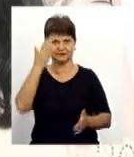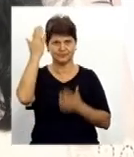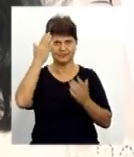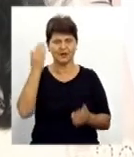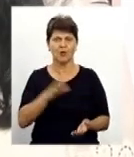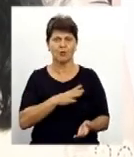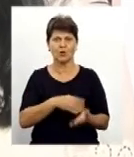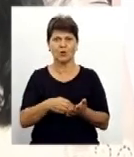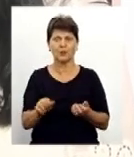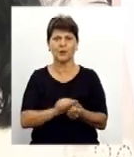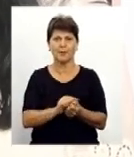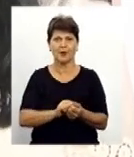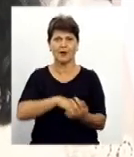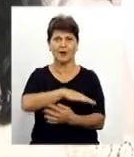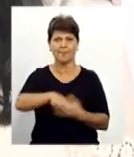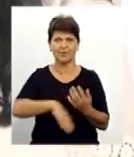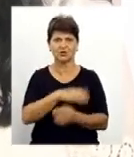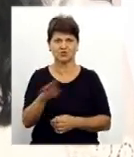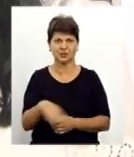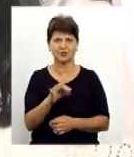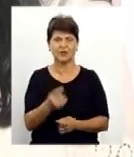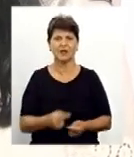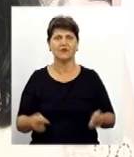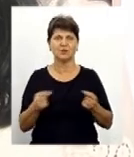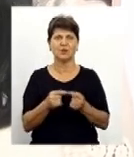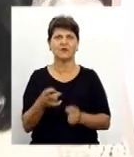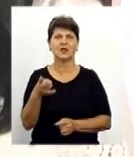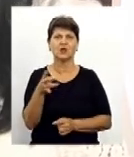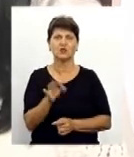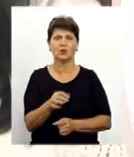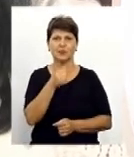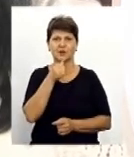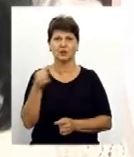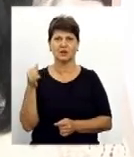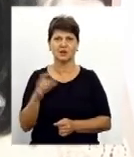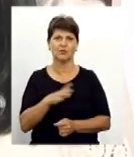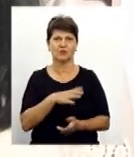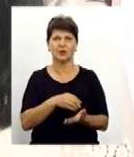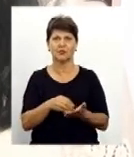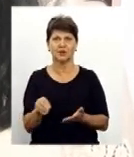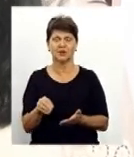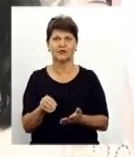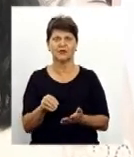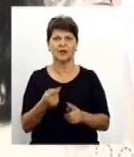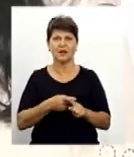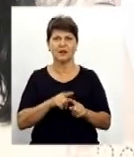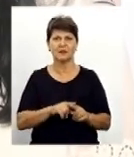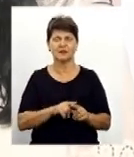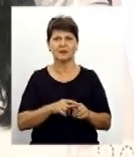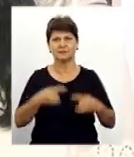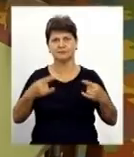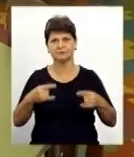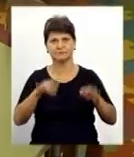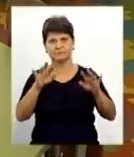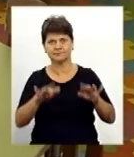куплена пральна машина і відповідно минулий рік було придбано мультимедійне обладнання і два комп